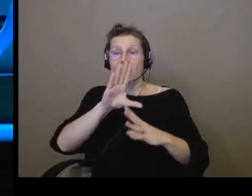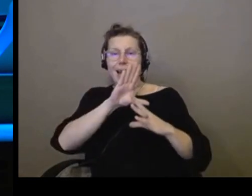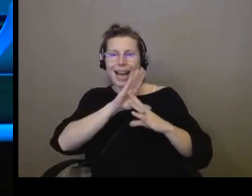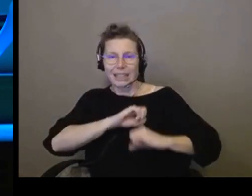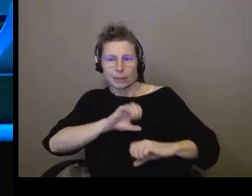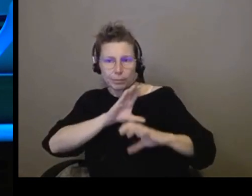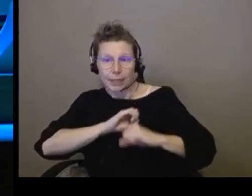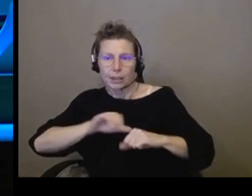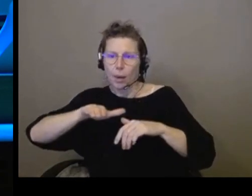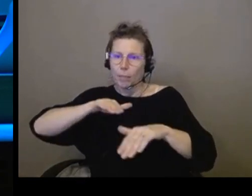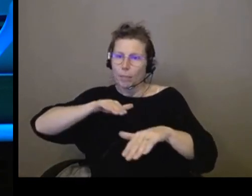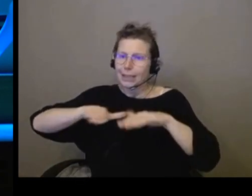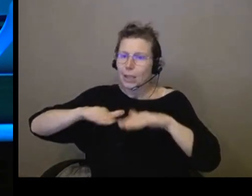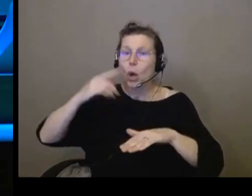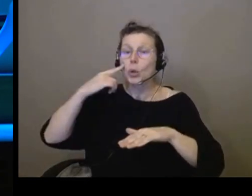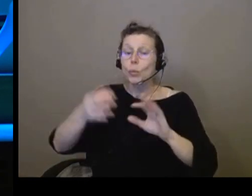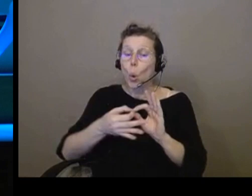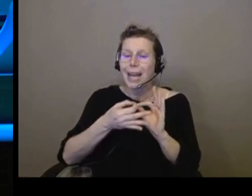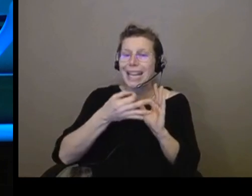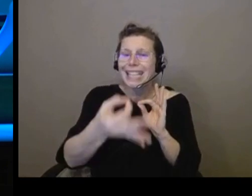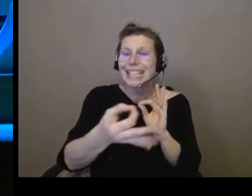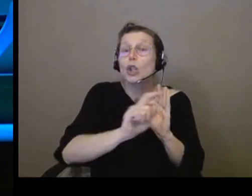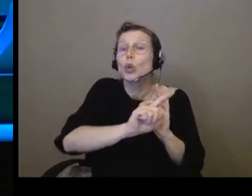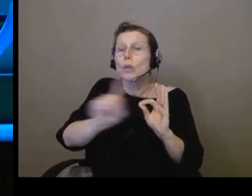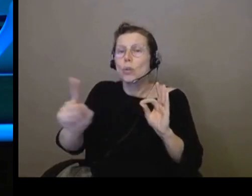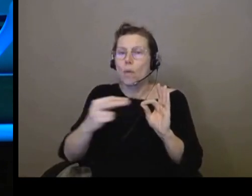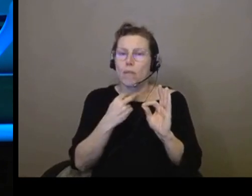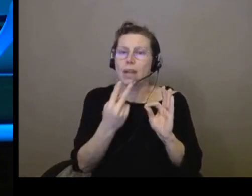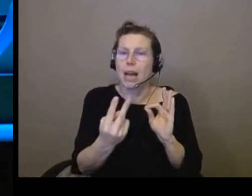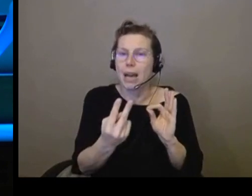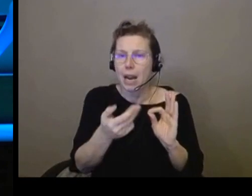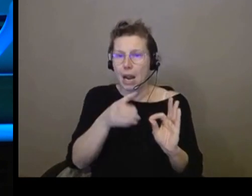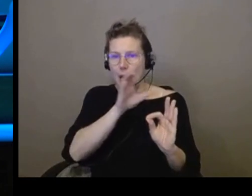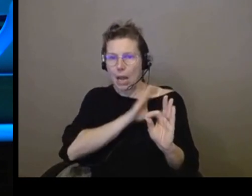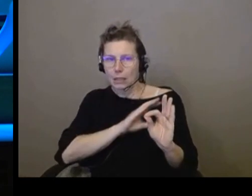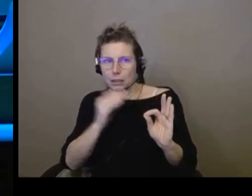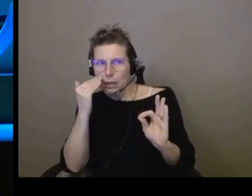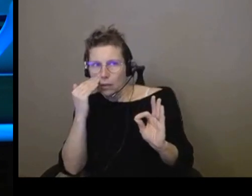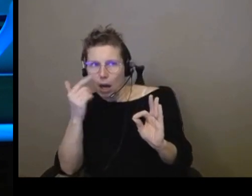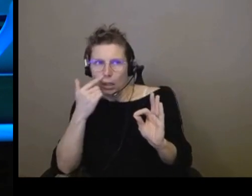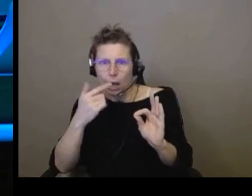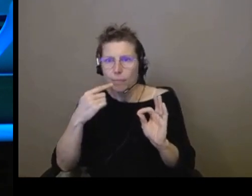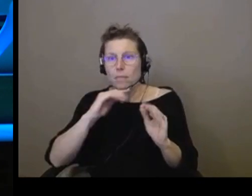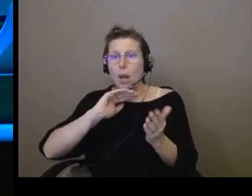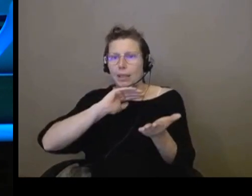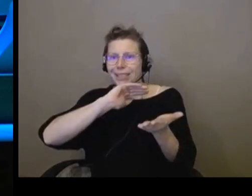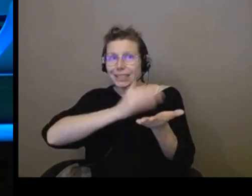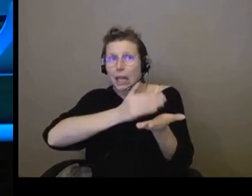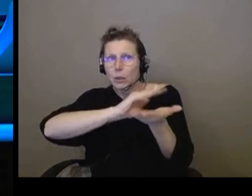lignes qui, elles, ne sont pas vocalisées, de repérer la station. Donc, on me fait quoi ? On met des beacons, donc des petits,